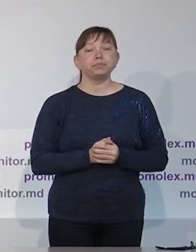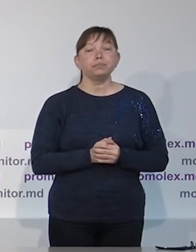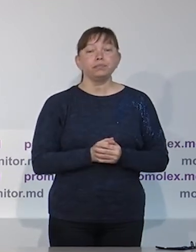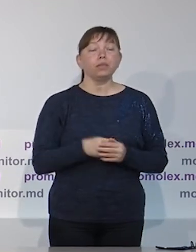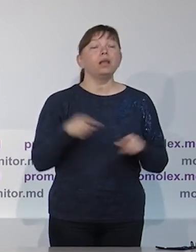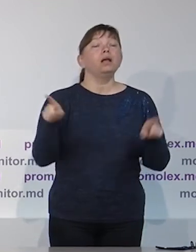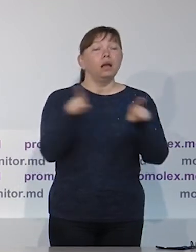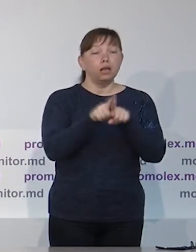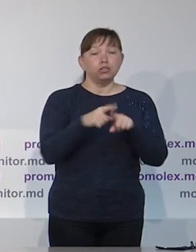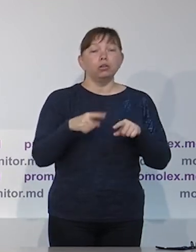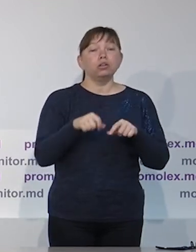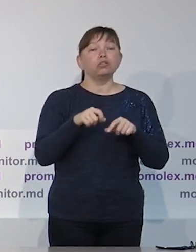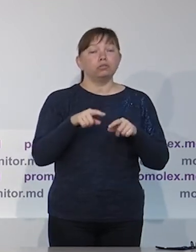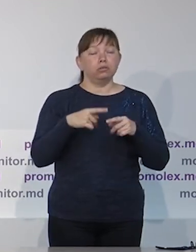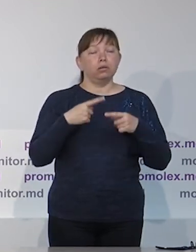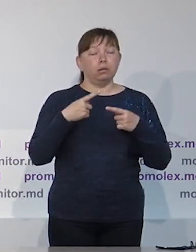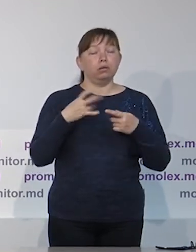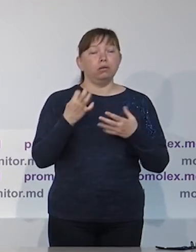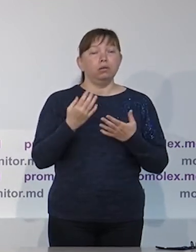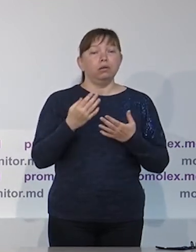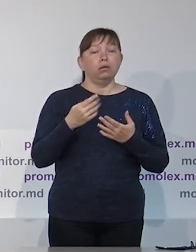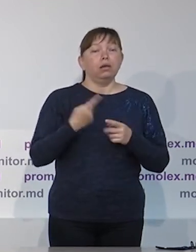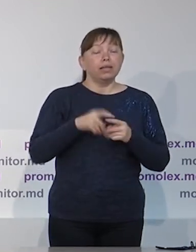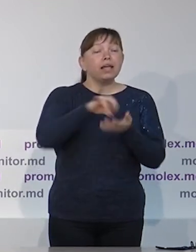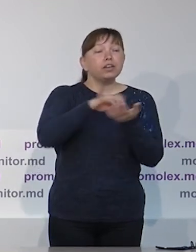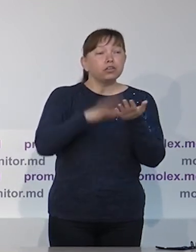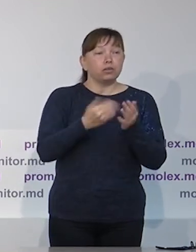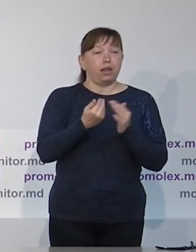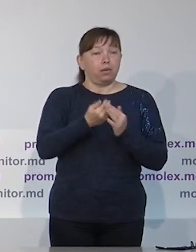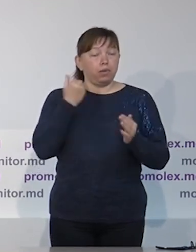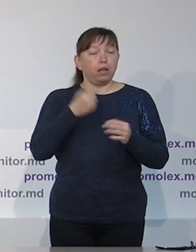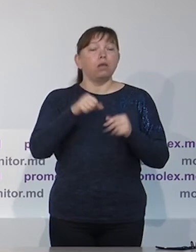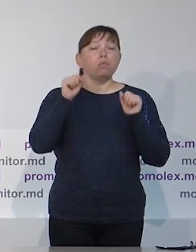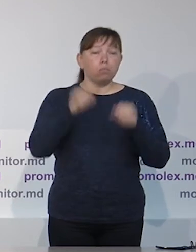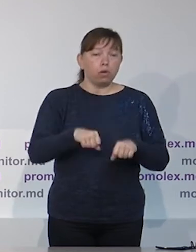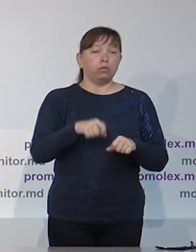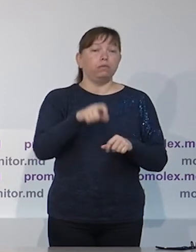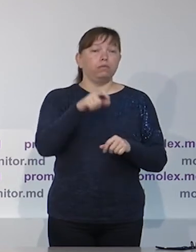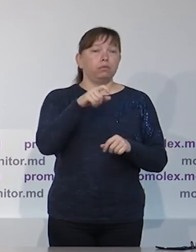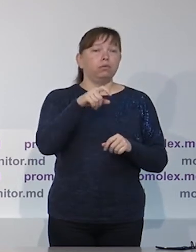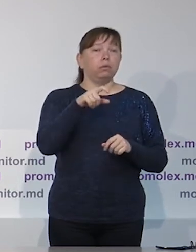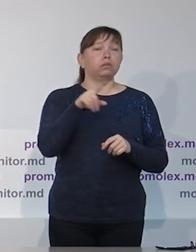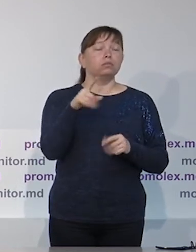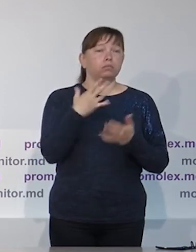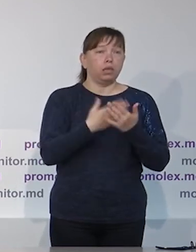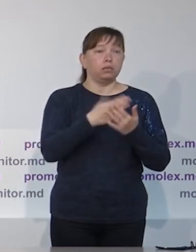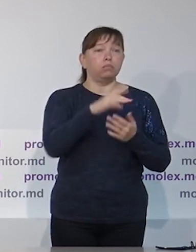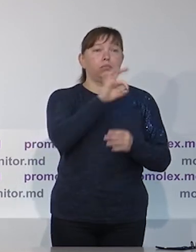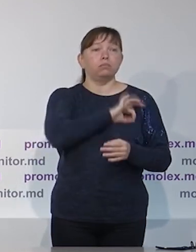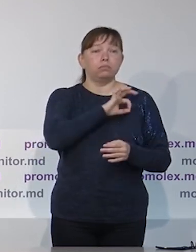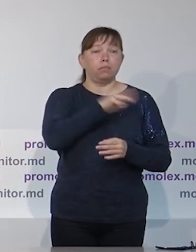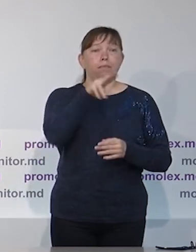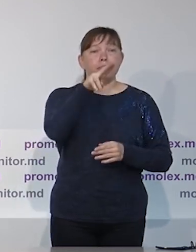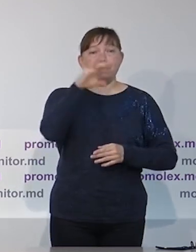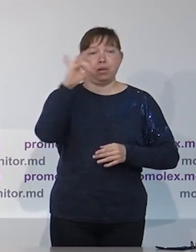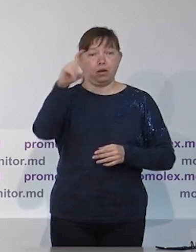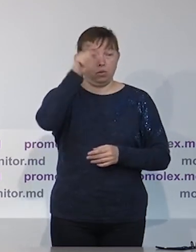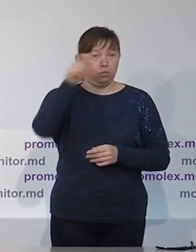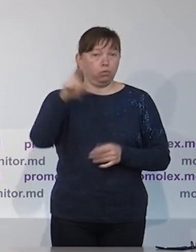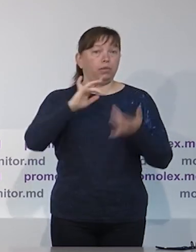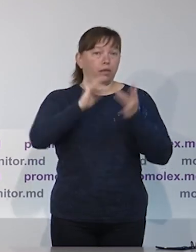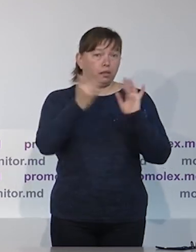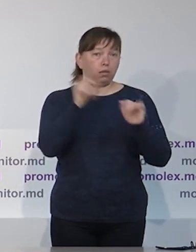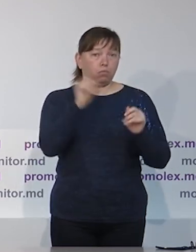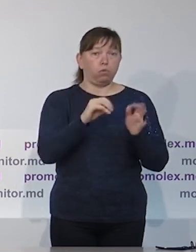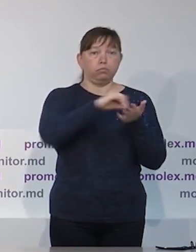о количестве избирательных участков, которые должны быть открыты за рубежом. Тот же механизм предварительной